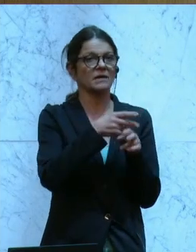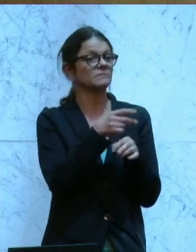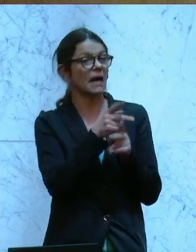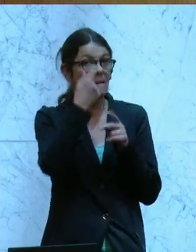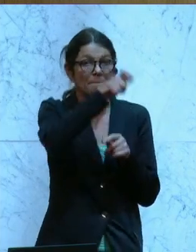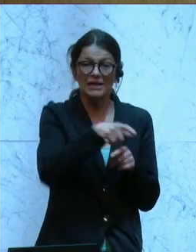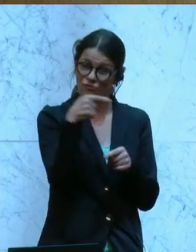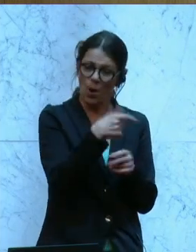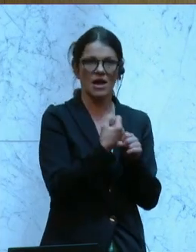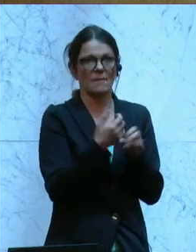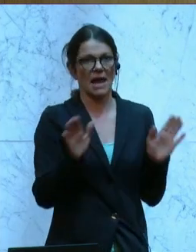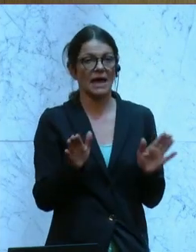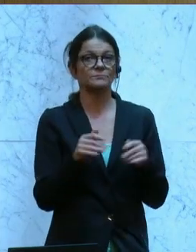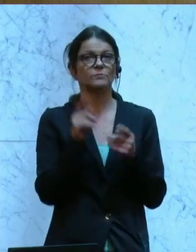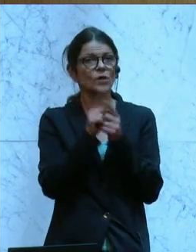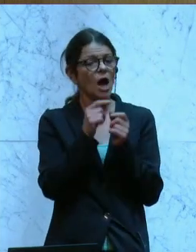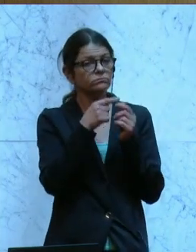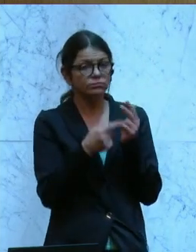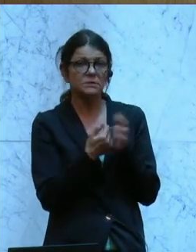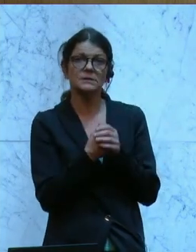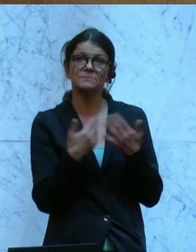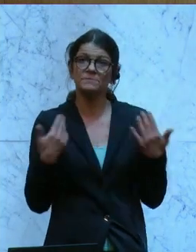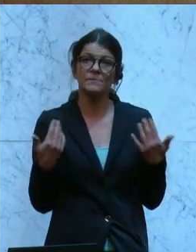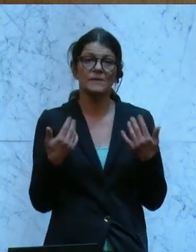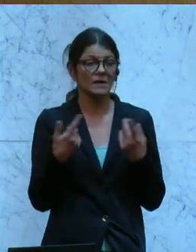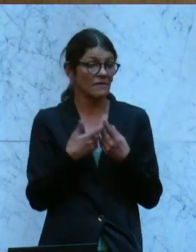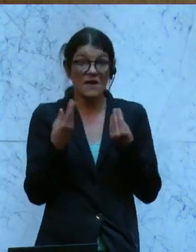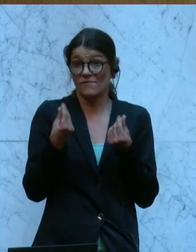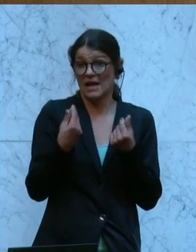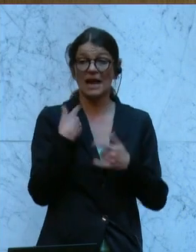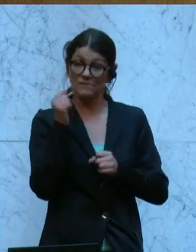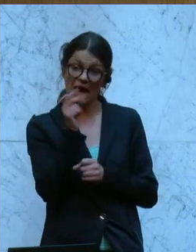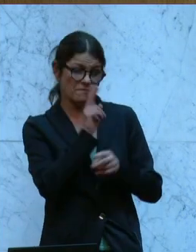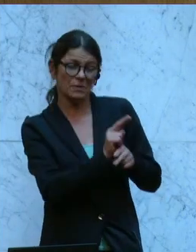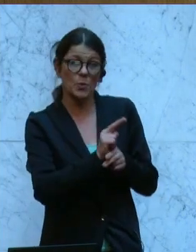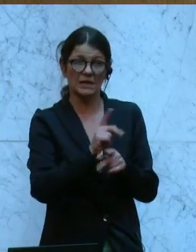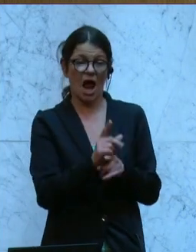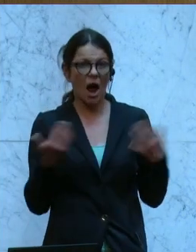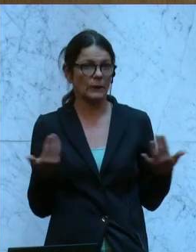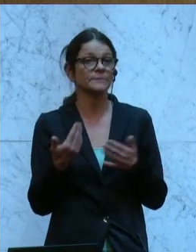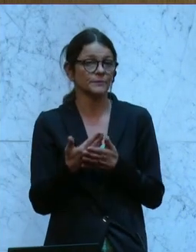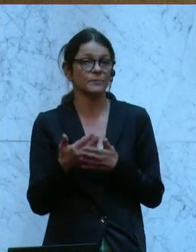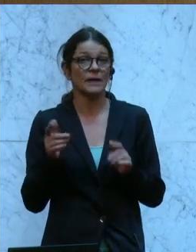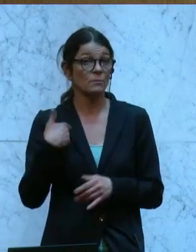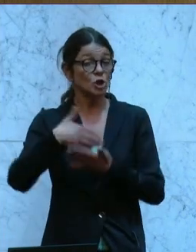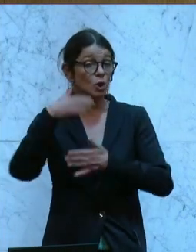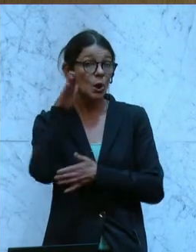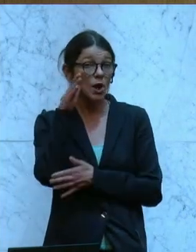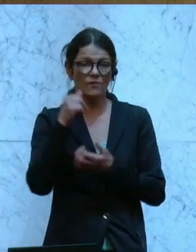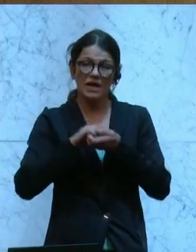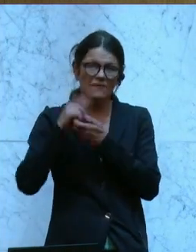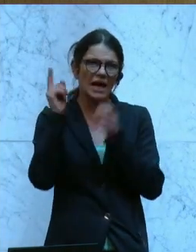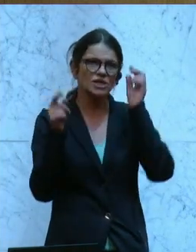arbeiten. Und natürlich auch deren Aspekt der Fähigkeit auch berücksichtigt wird. Was wir auch gehört haben von Seiten